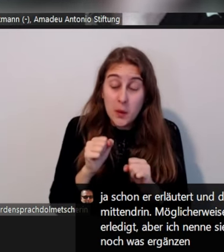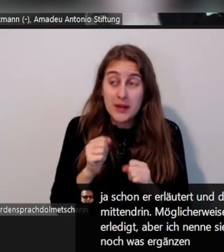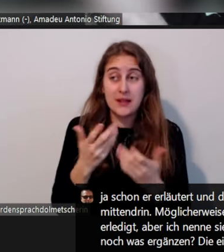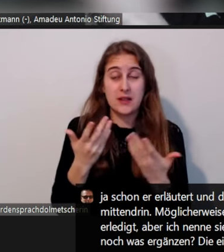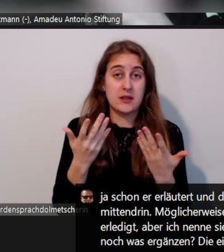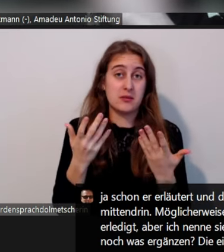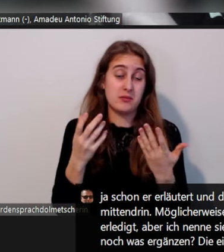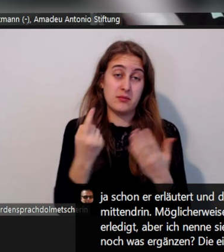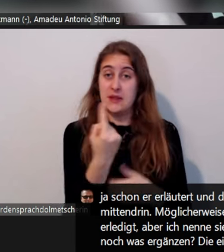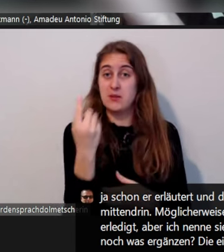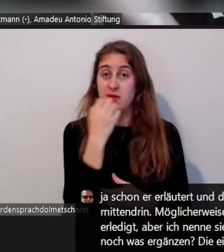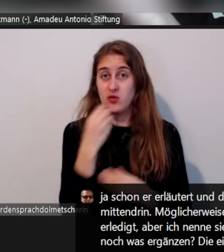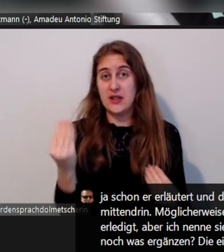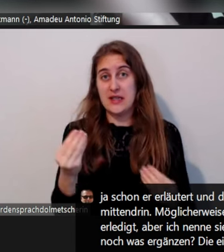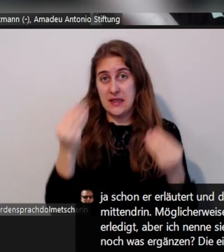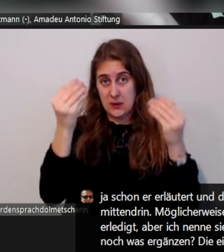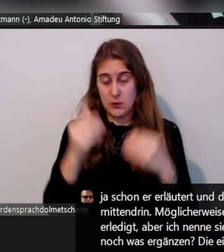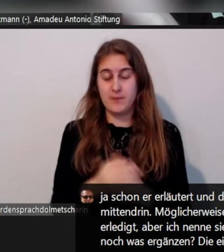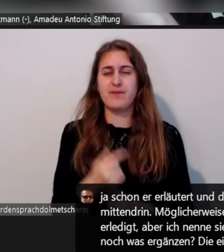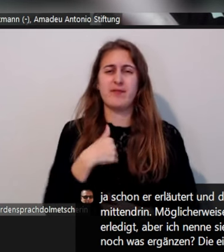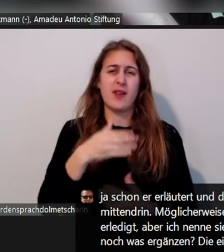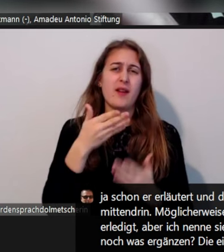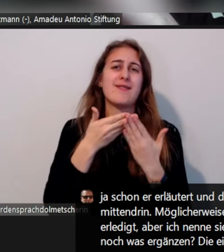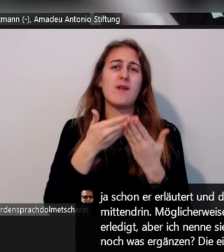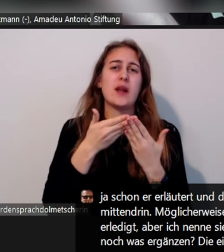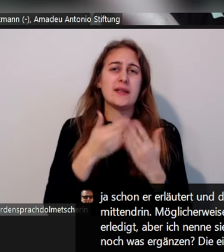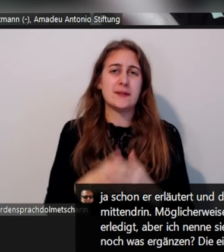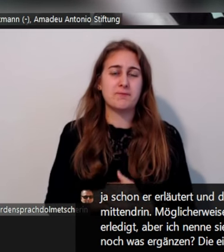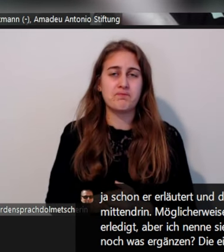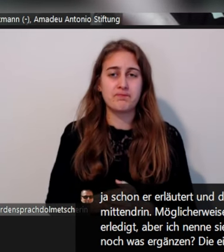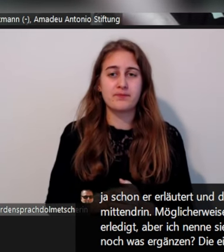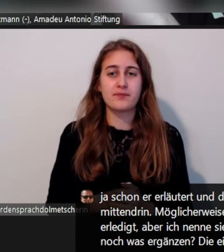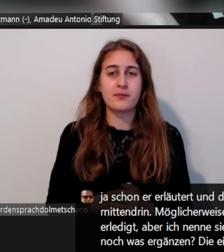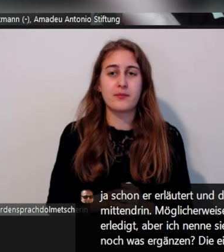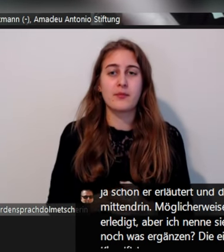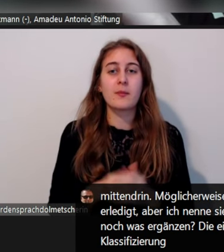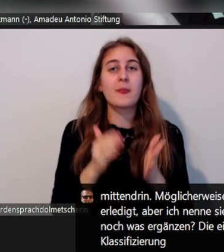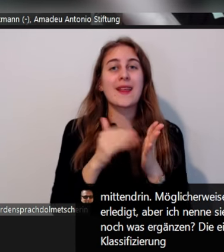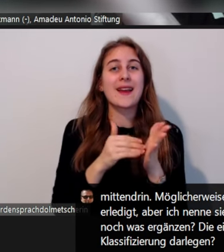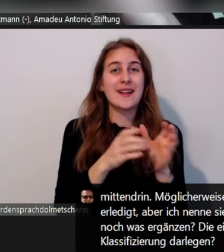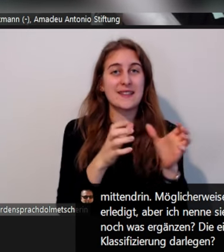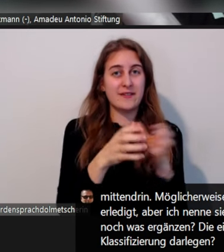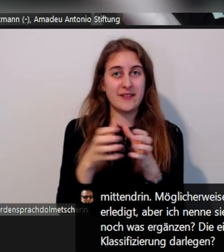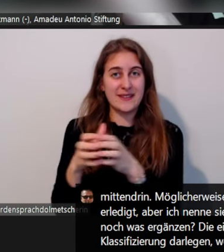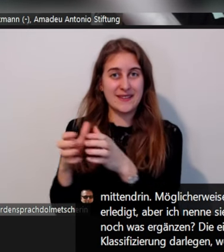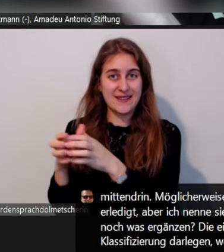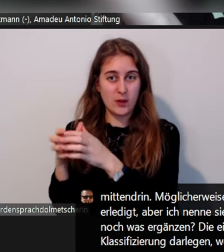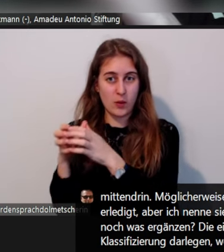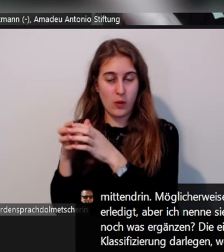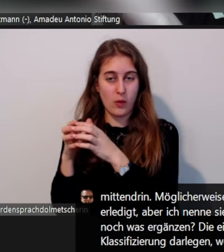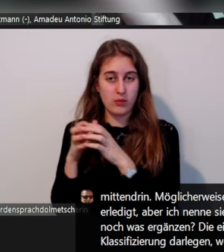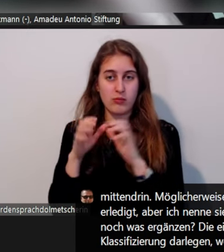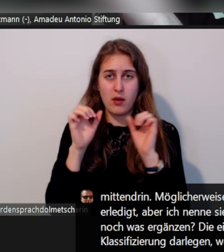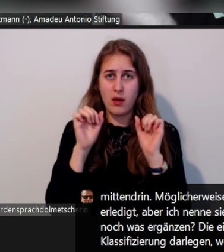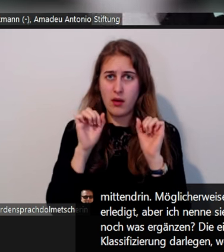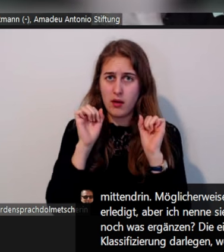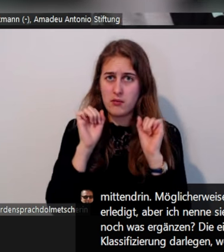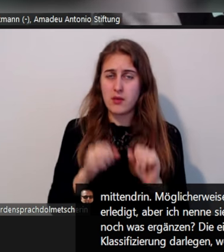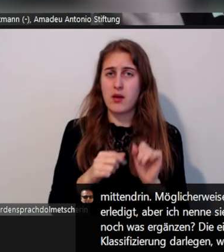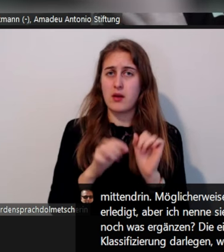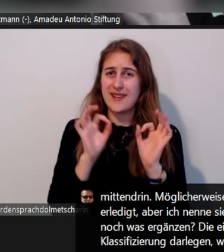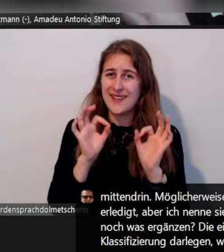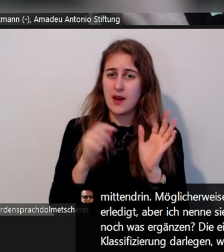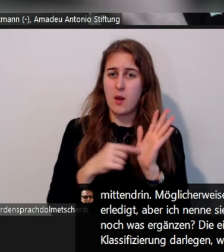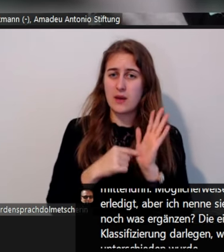Die eine Frage, die es dazu gab, war, könnt ihr die Klassifizierung darlegen, wodurch Antifeminismus als Merkmal deutlich